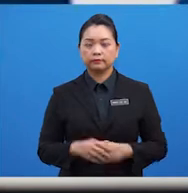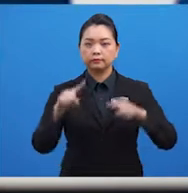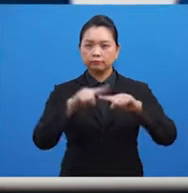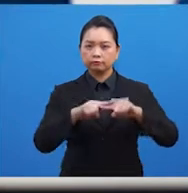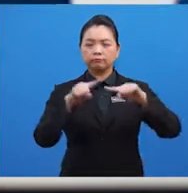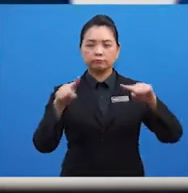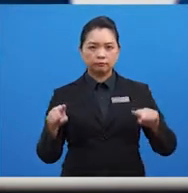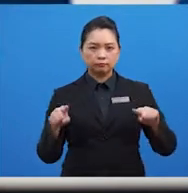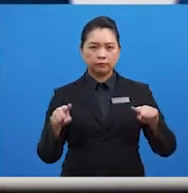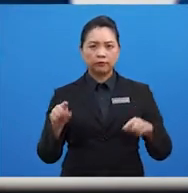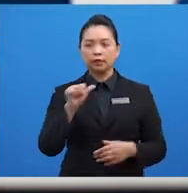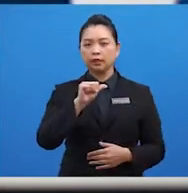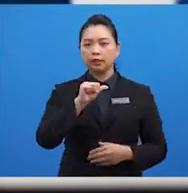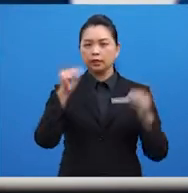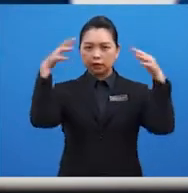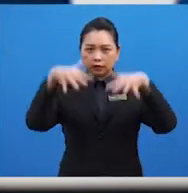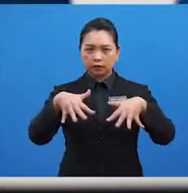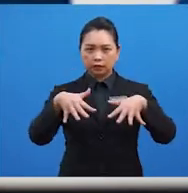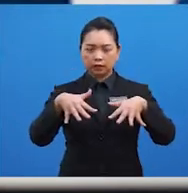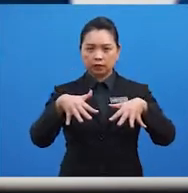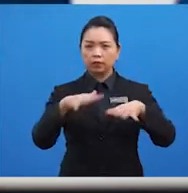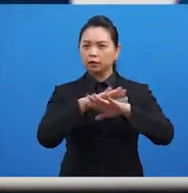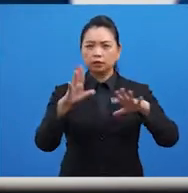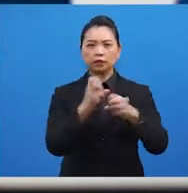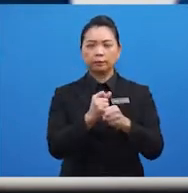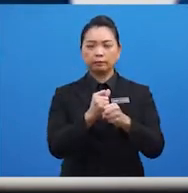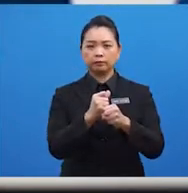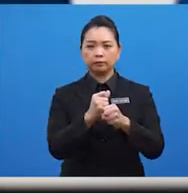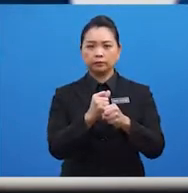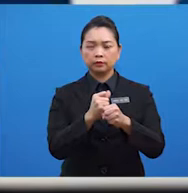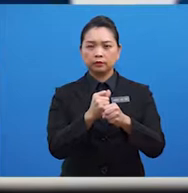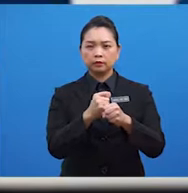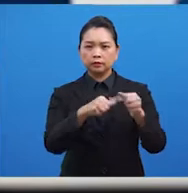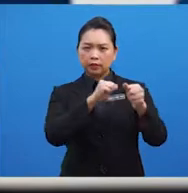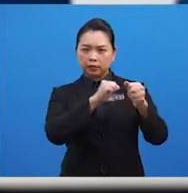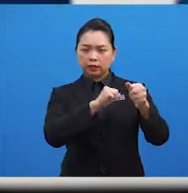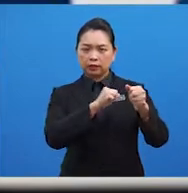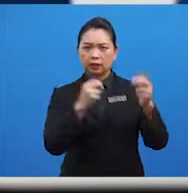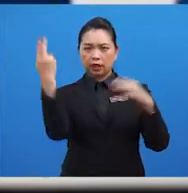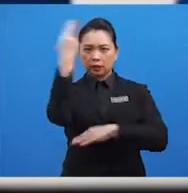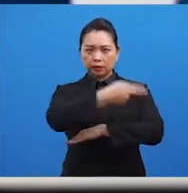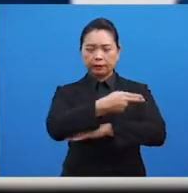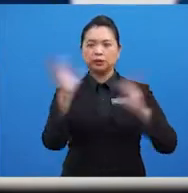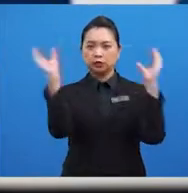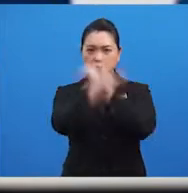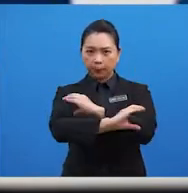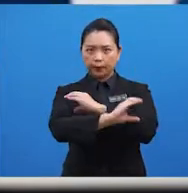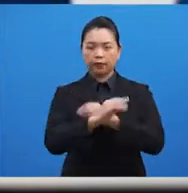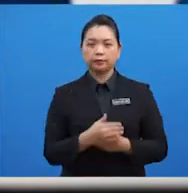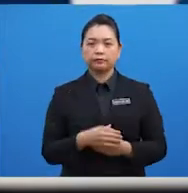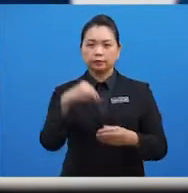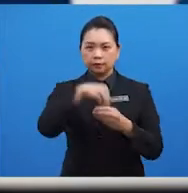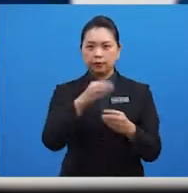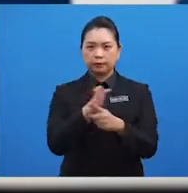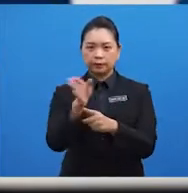Namun begitu, ASEAN juga tidak dapat lari daripada menghadapi cabaran. Dalam